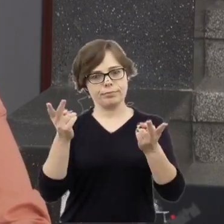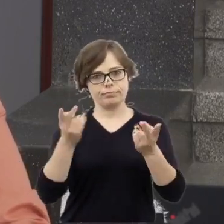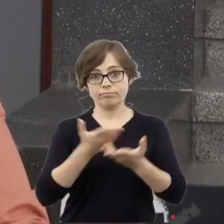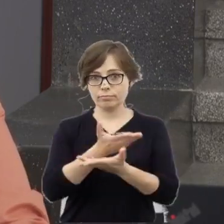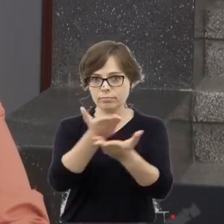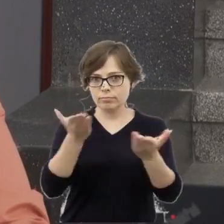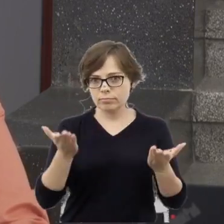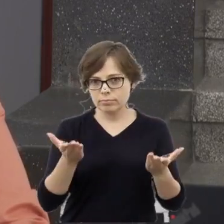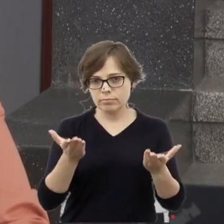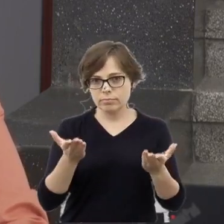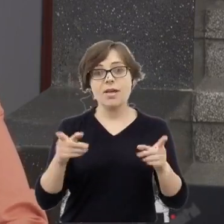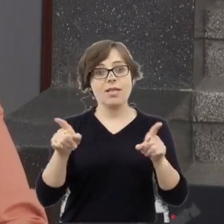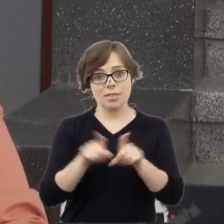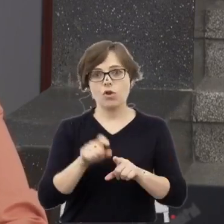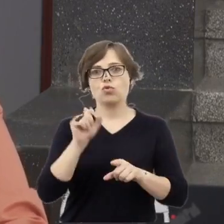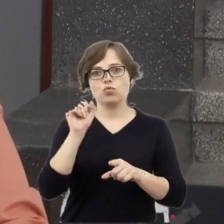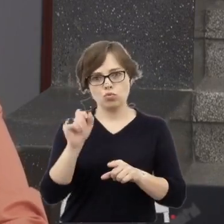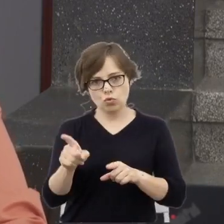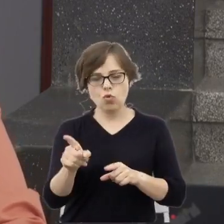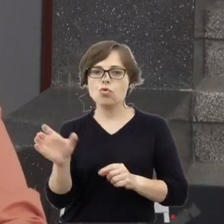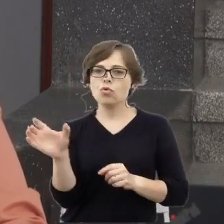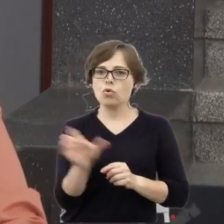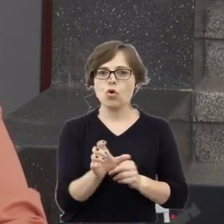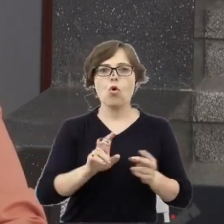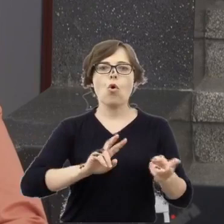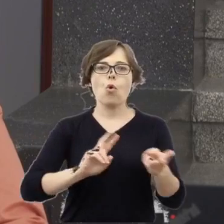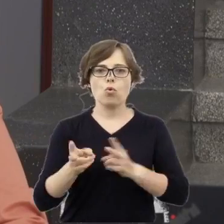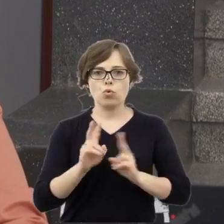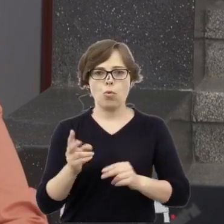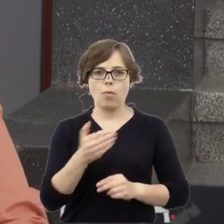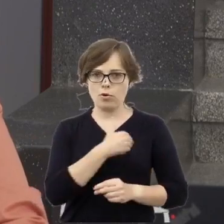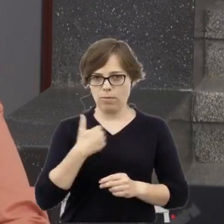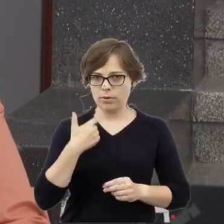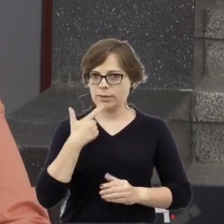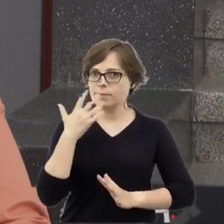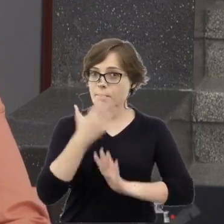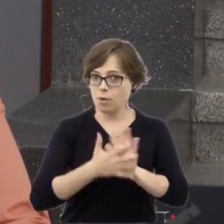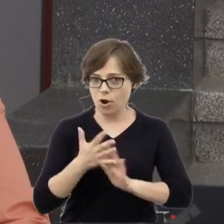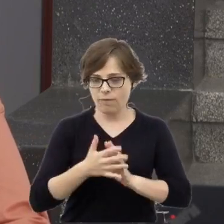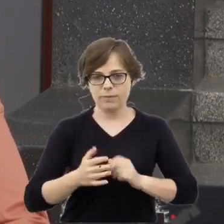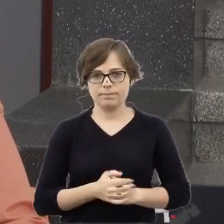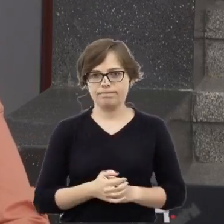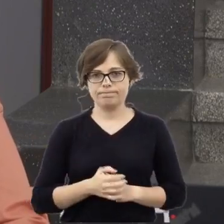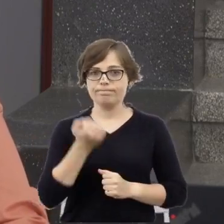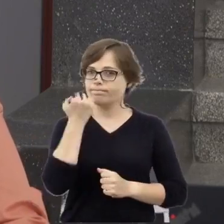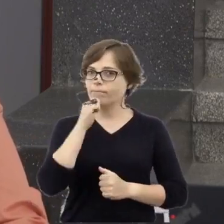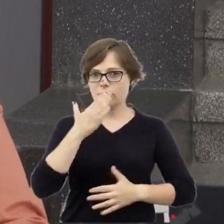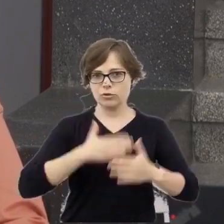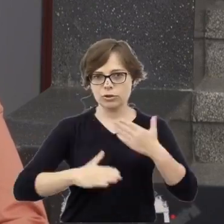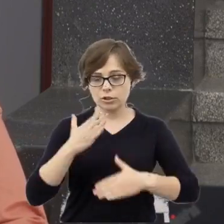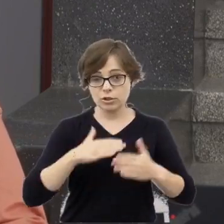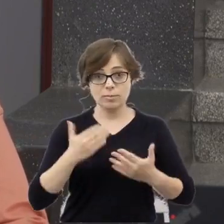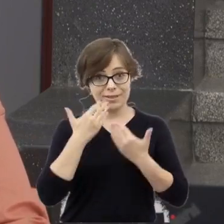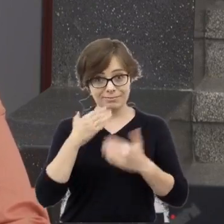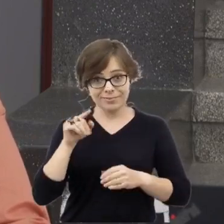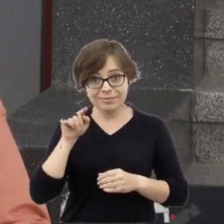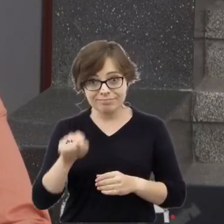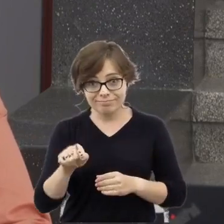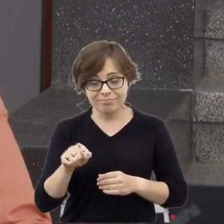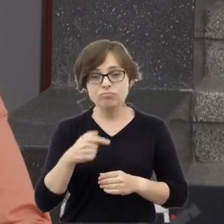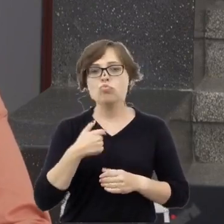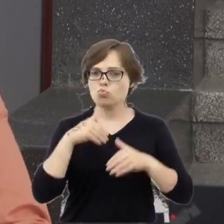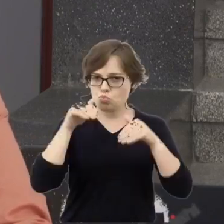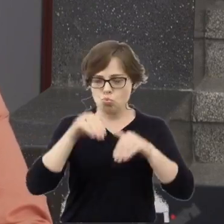również w tłumaczeniu na polski język migowy i cieszymy się, że tą drogą możemy dotrzeć do